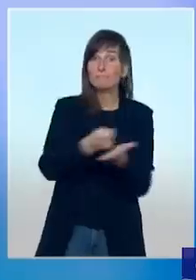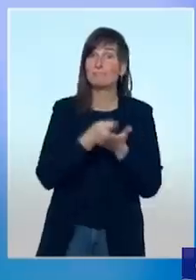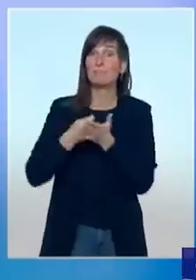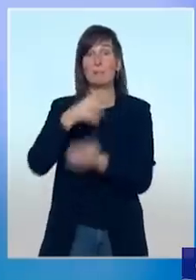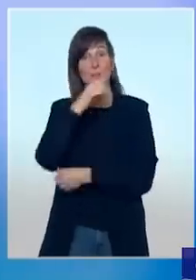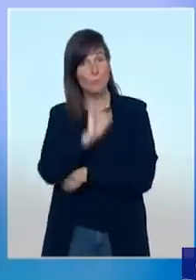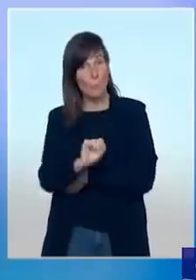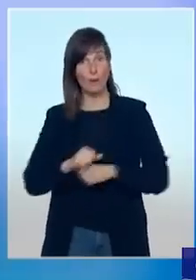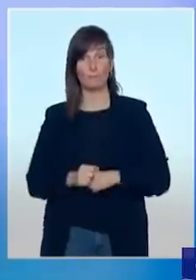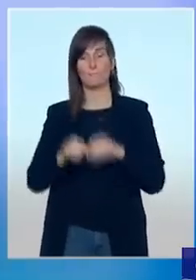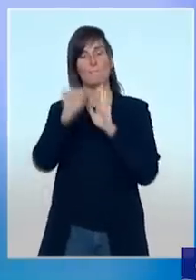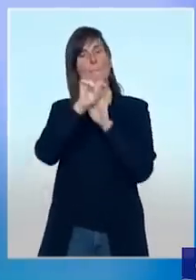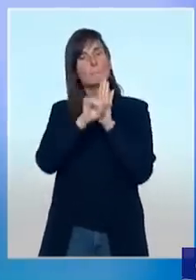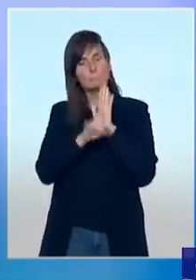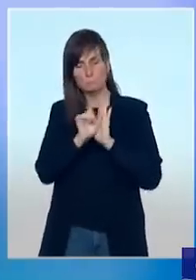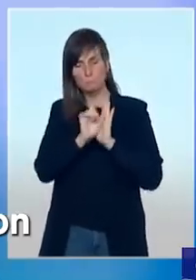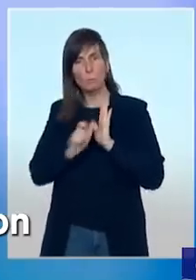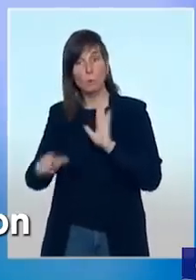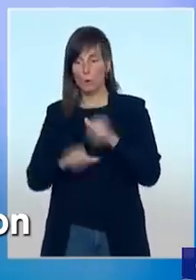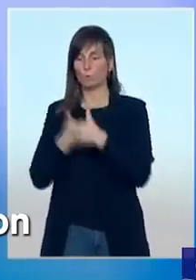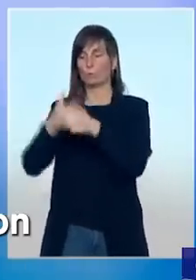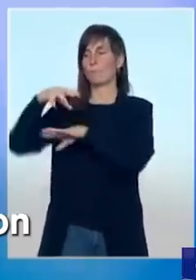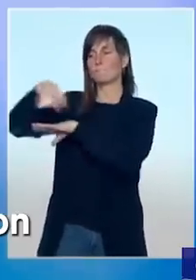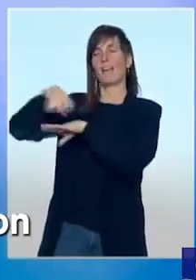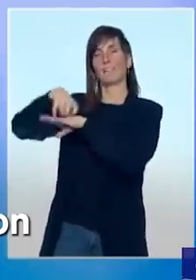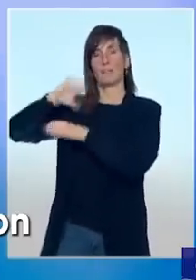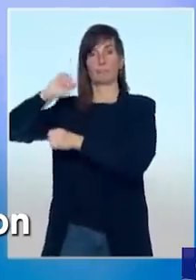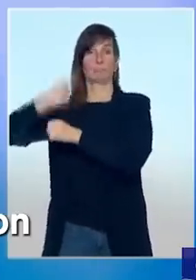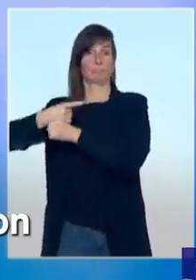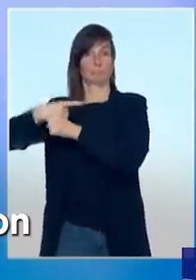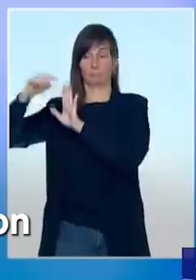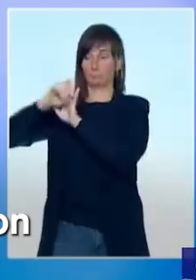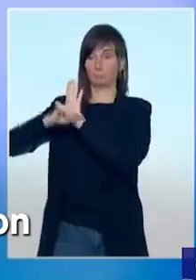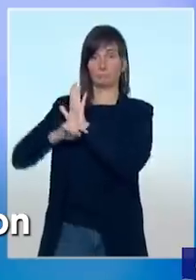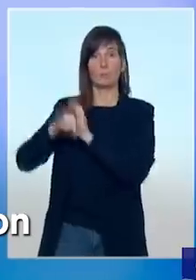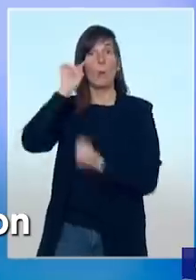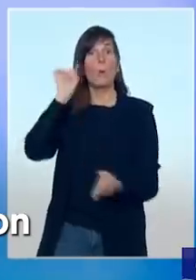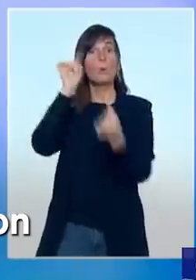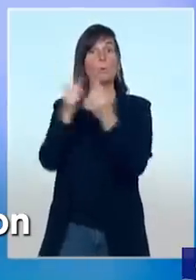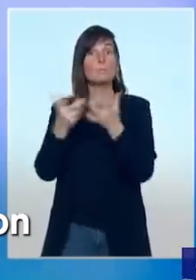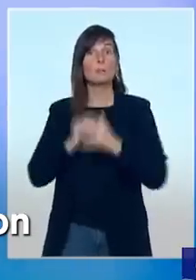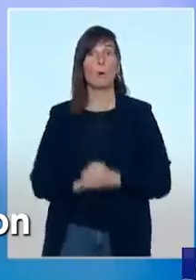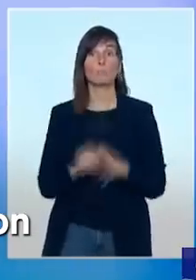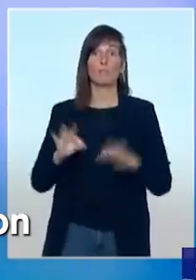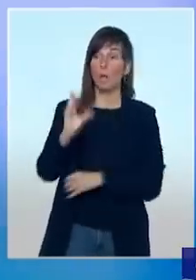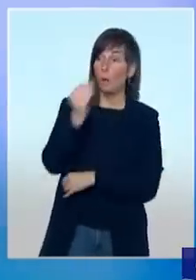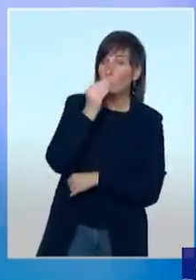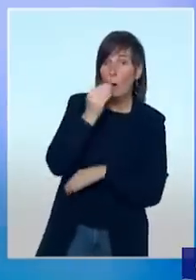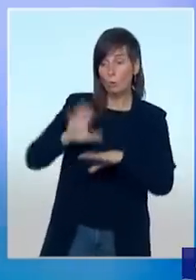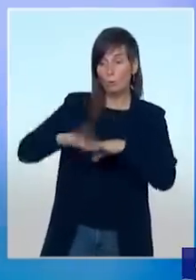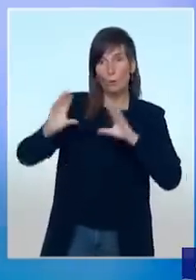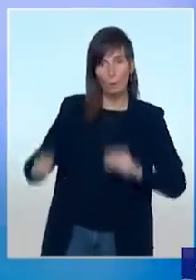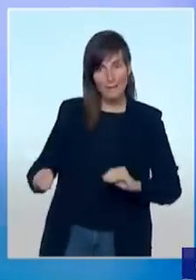protocoles devront évoluer sous le contrôle des préfets pour que les conditions de consommation de produits alimentaires soient